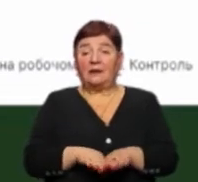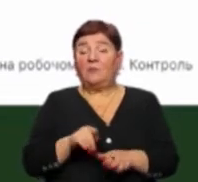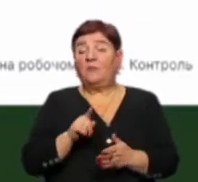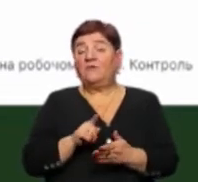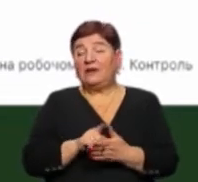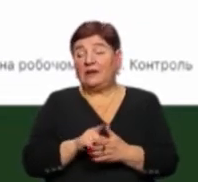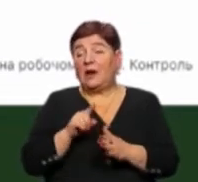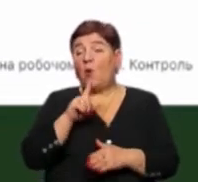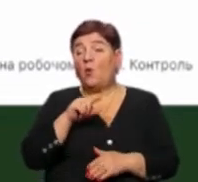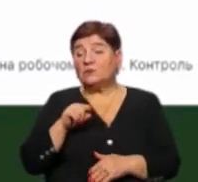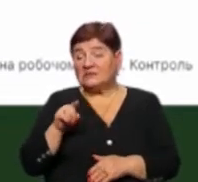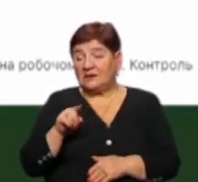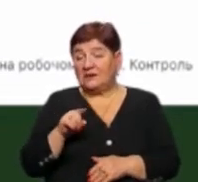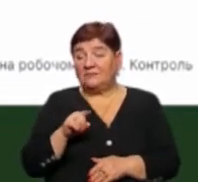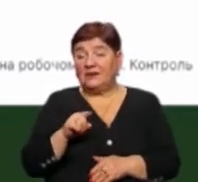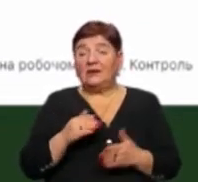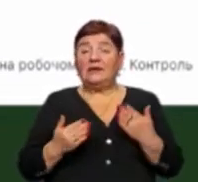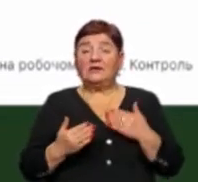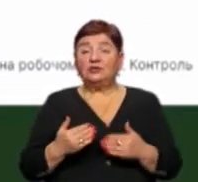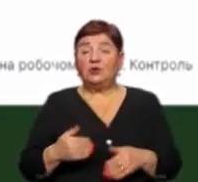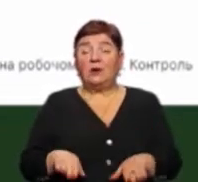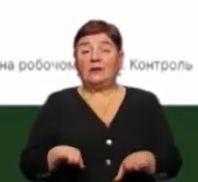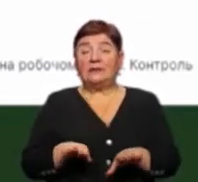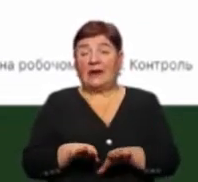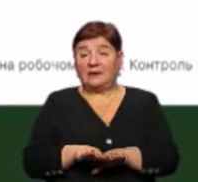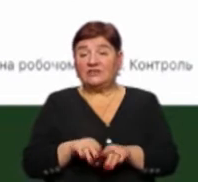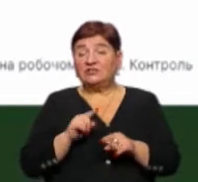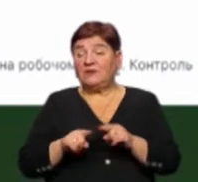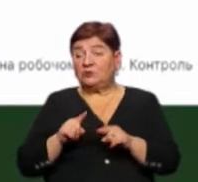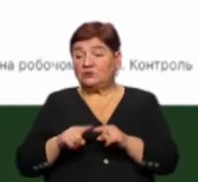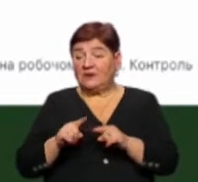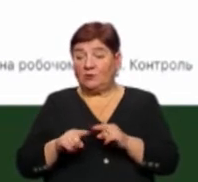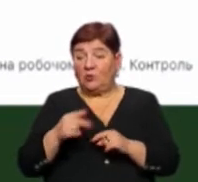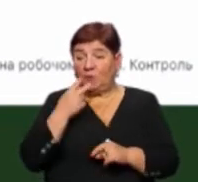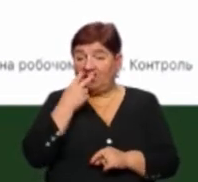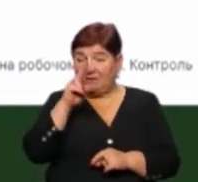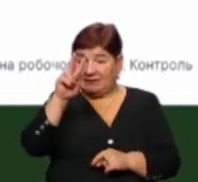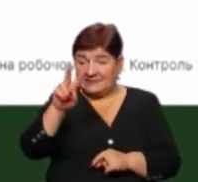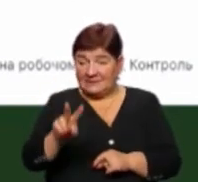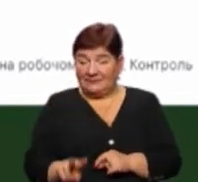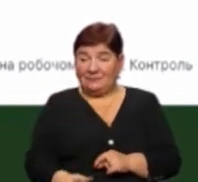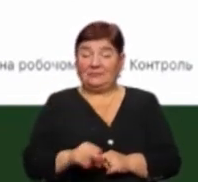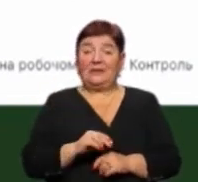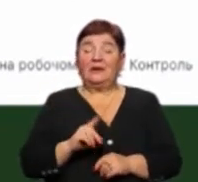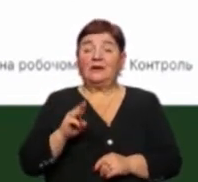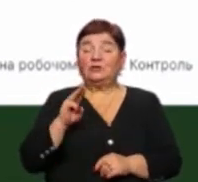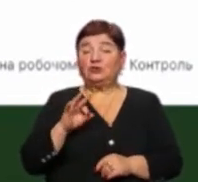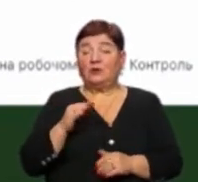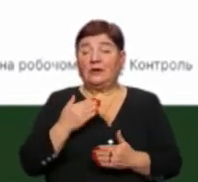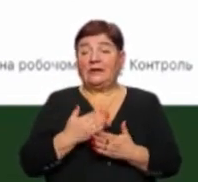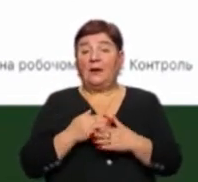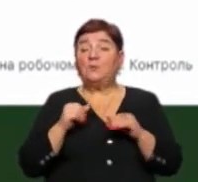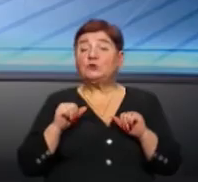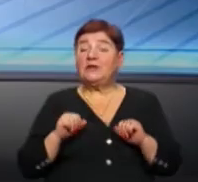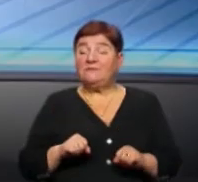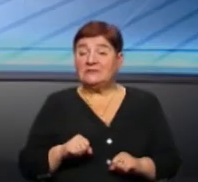мають ознаки. Ну, звичайно, якщо так швидко-швидко проглянути, що ми маємо на даний момент